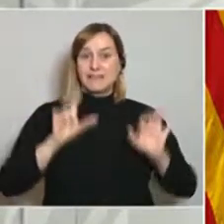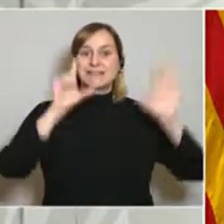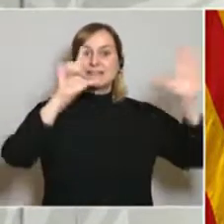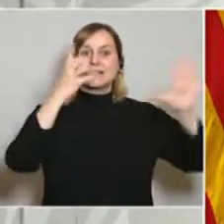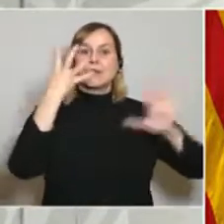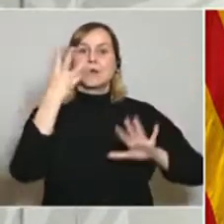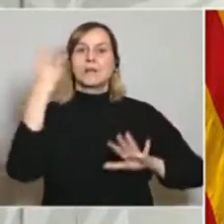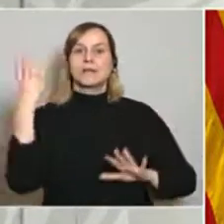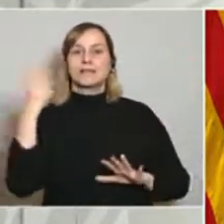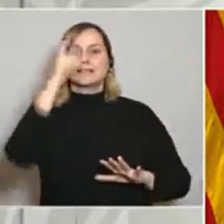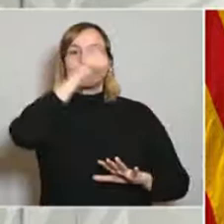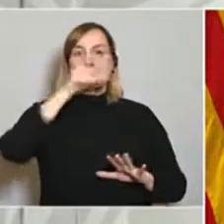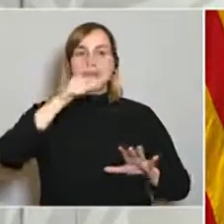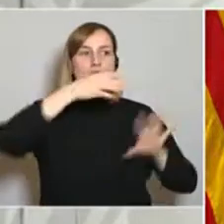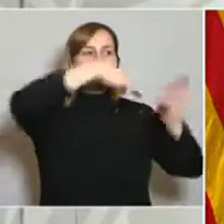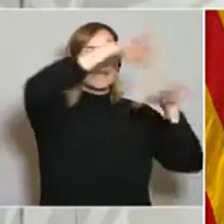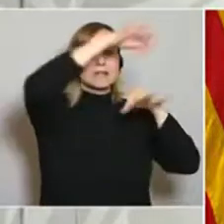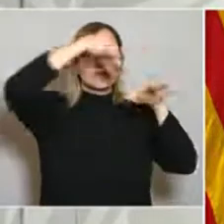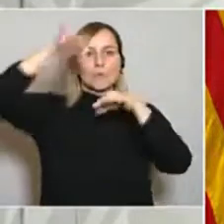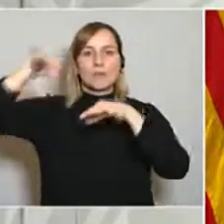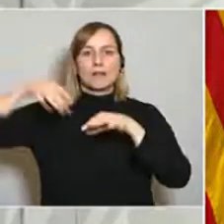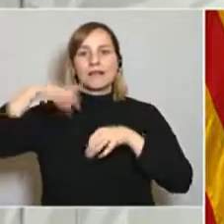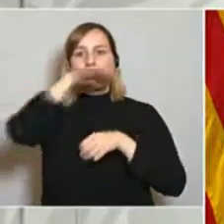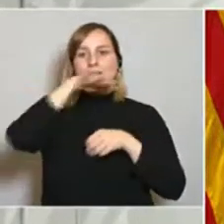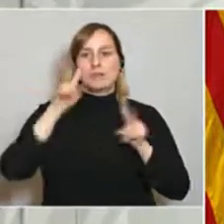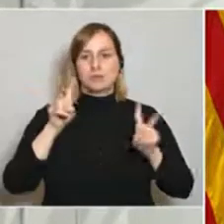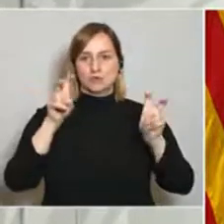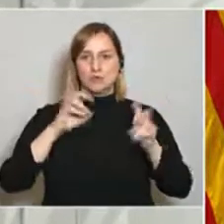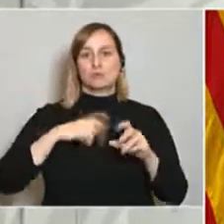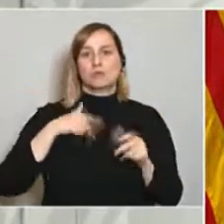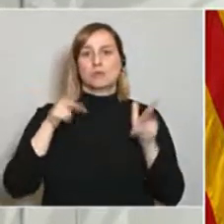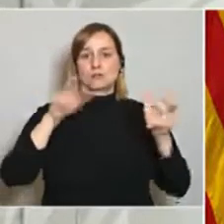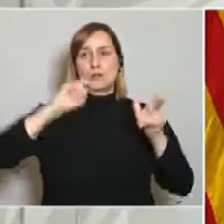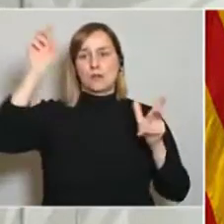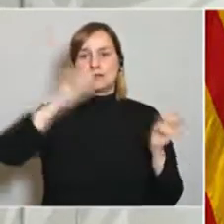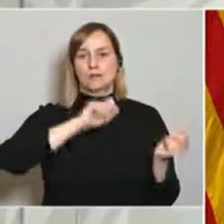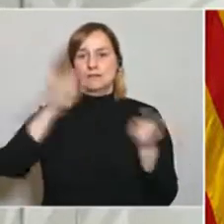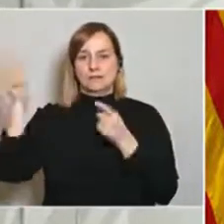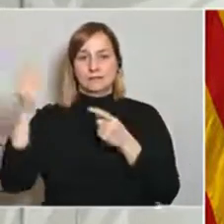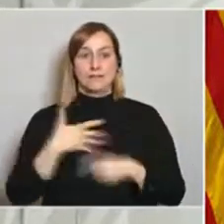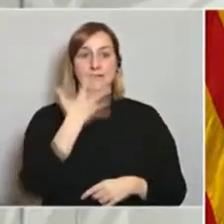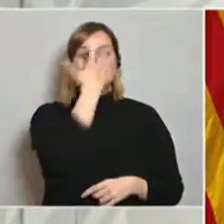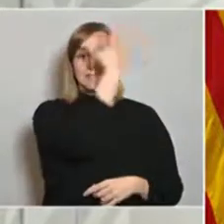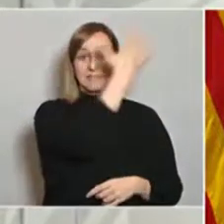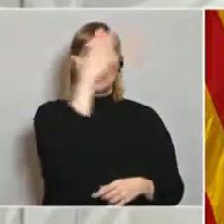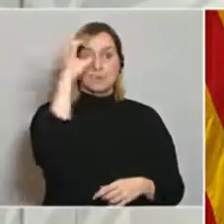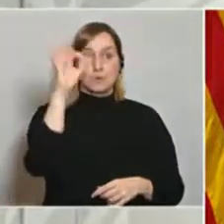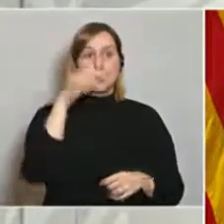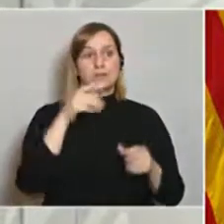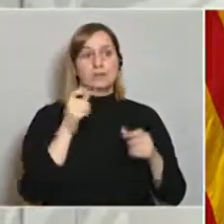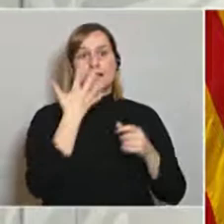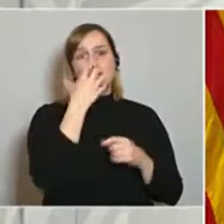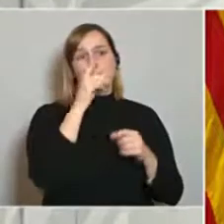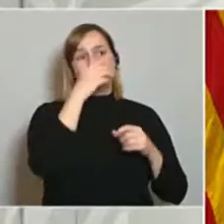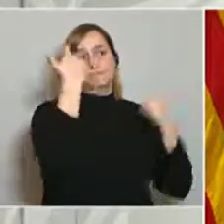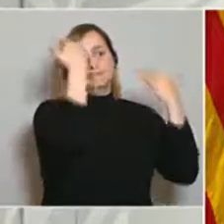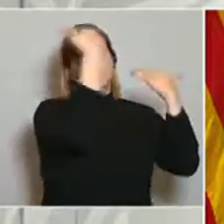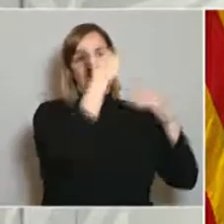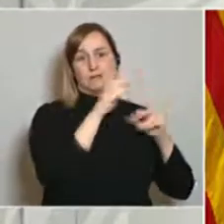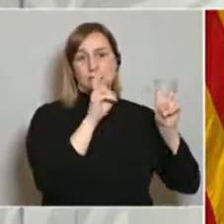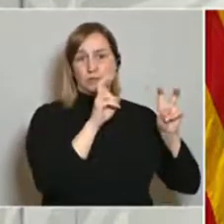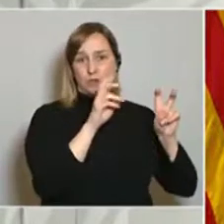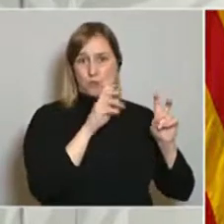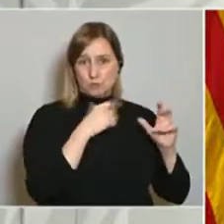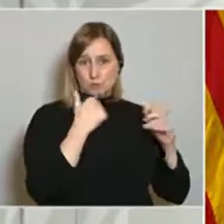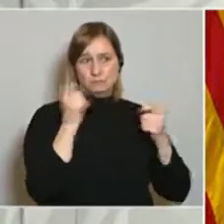reubicades en espais nous i en altres residències, 550 en espais nous, amb 1.333 places